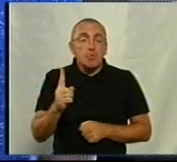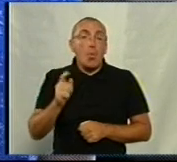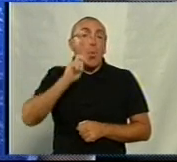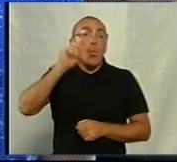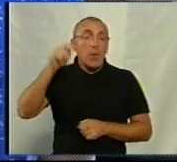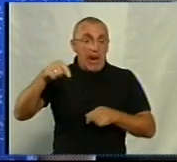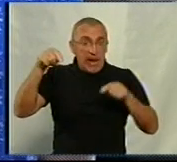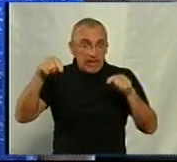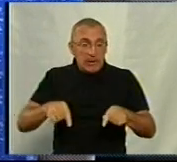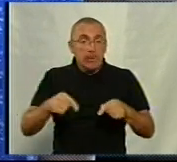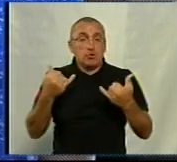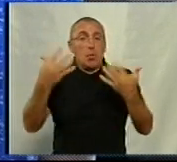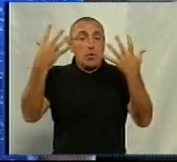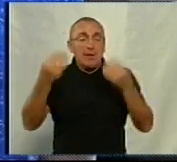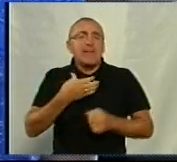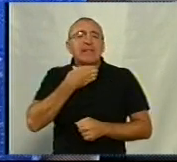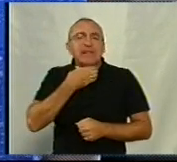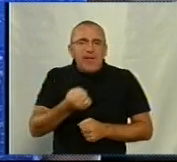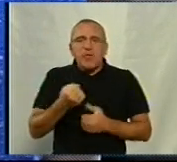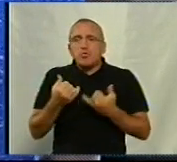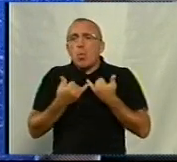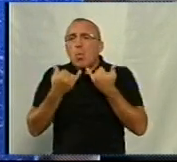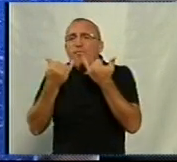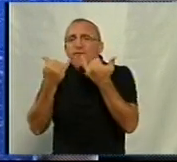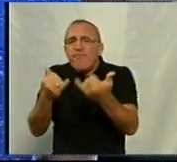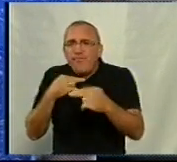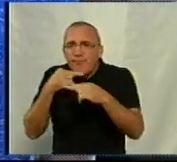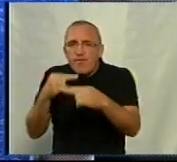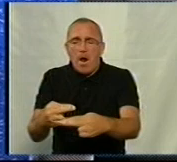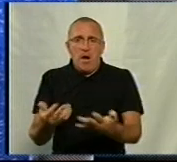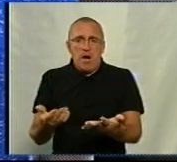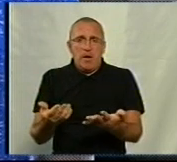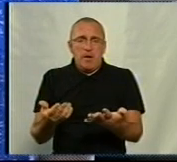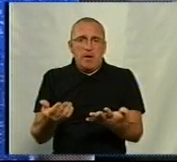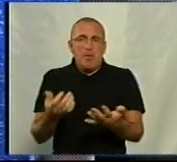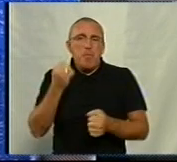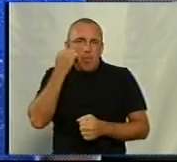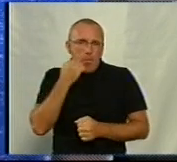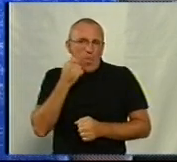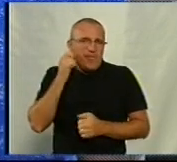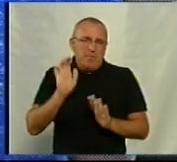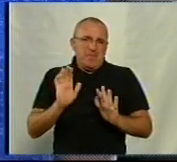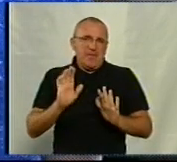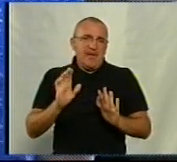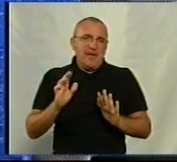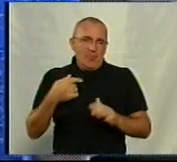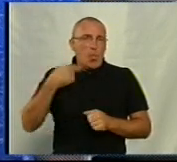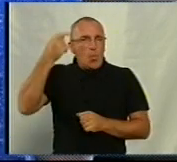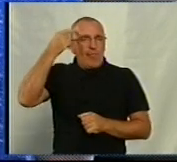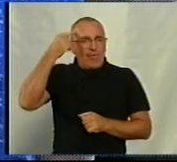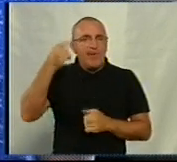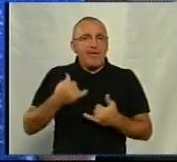Україні на сьогоднішній день дефіцит уваги, я не скажу особливим похилу віку, бо вік – те, у в голові.